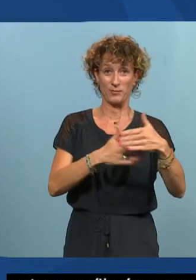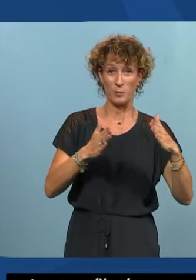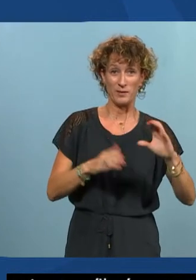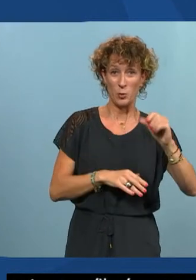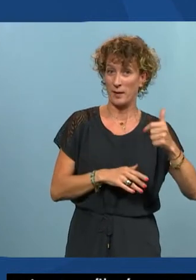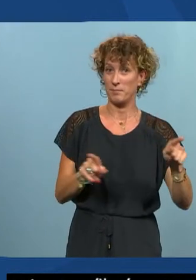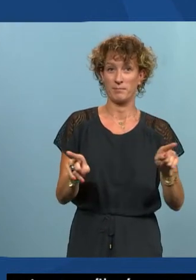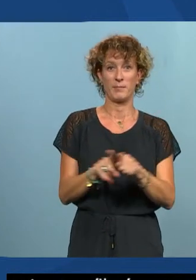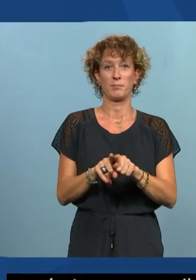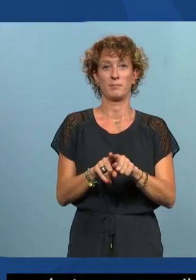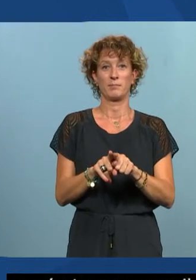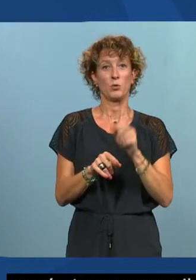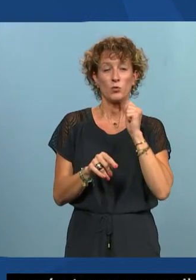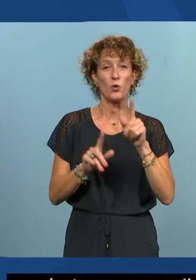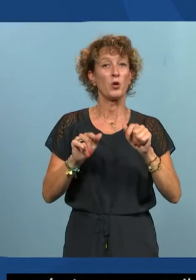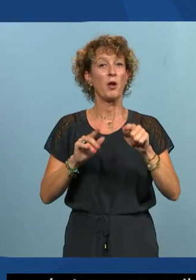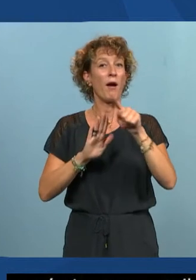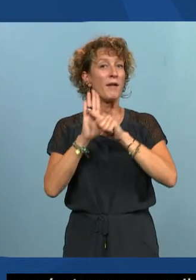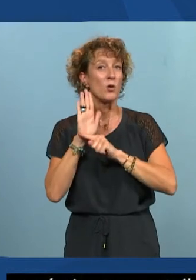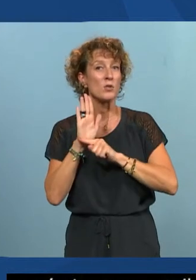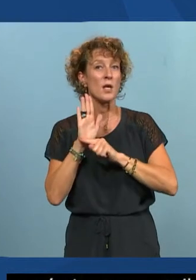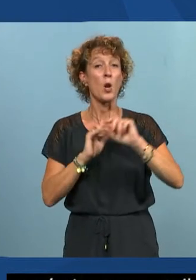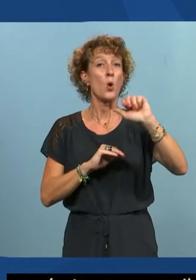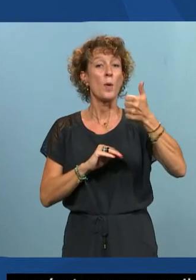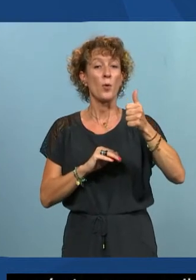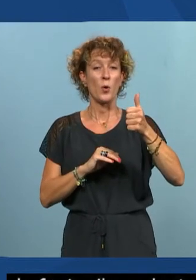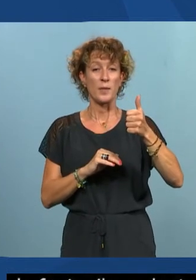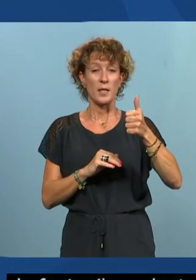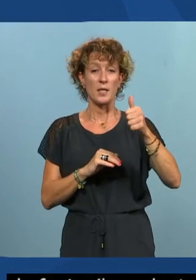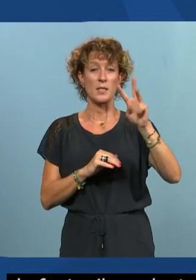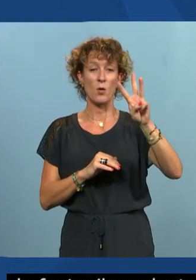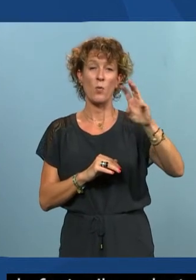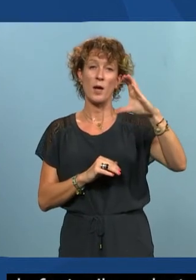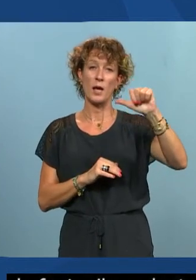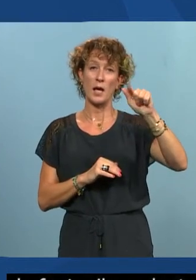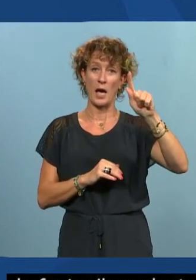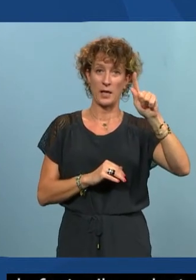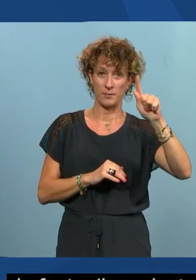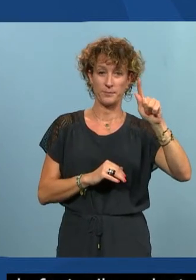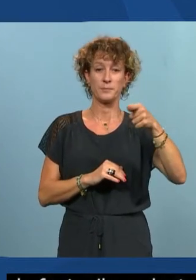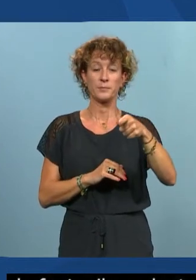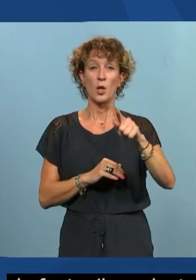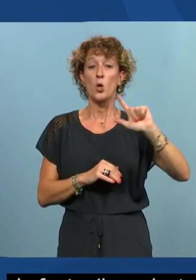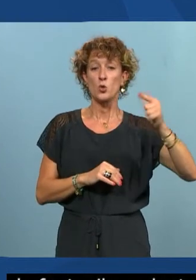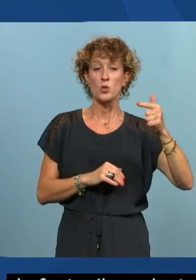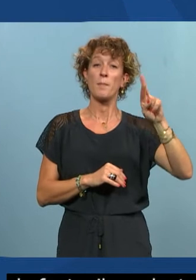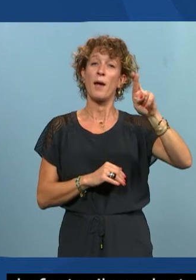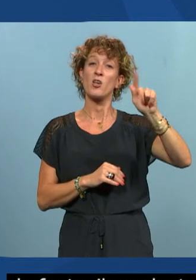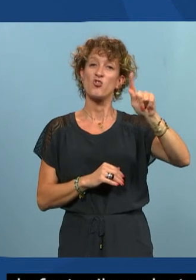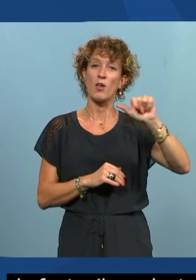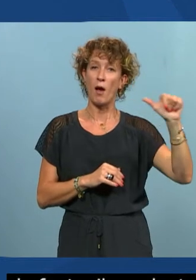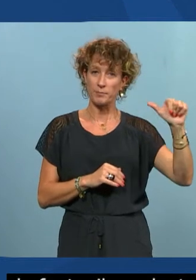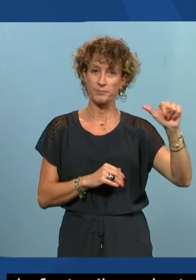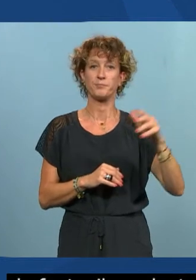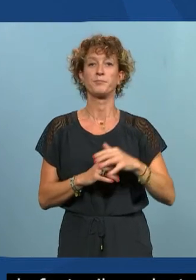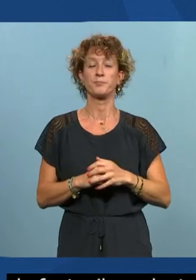On a souvent deux référentiels qu'on cite en France. Le premier c'est WCAG pour Web Content Accessibility Highlines. Le deuxième c'est le RGA le référentiel